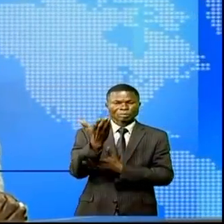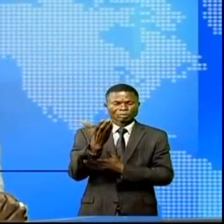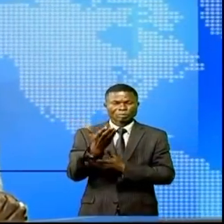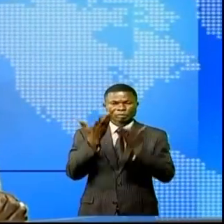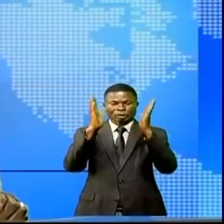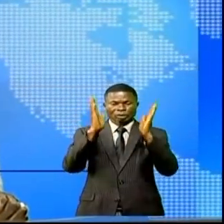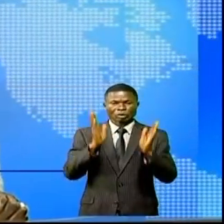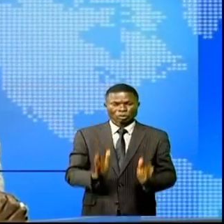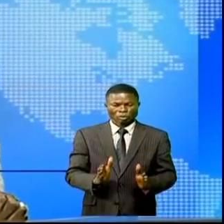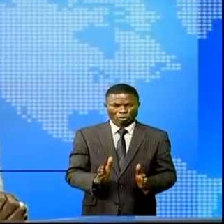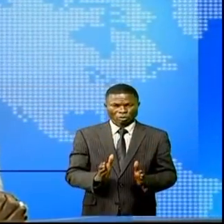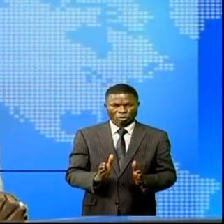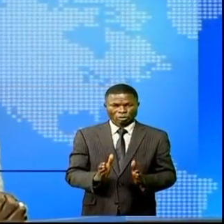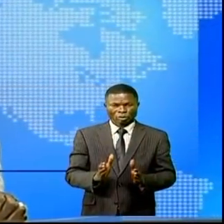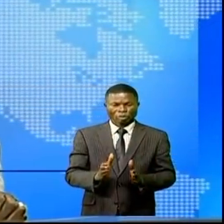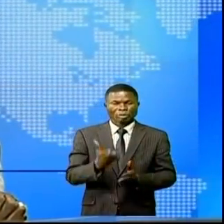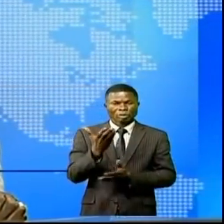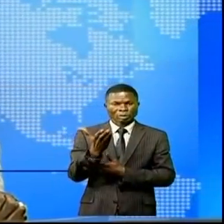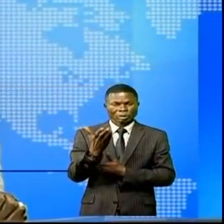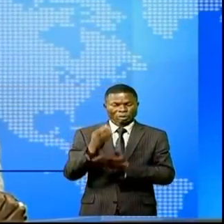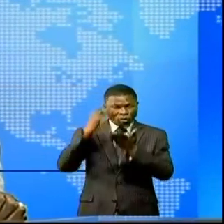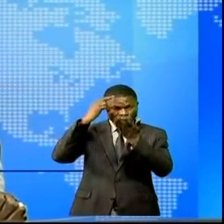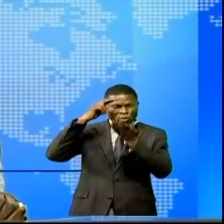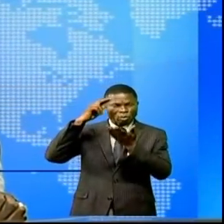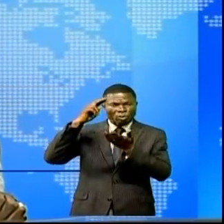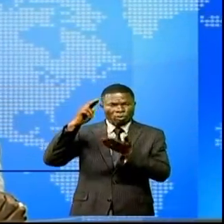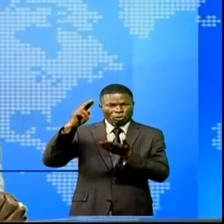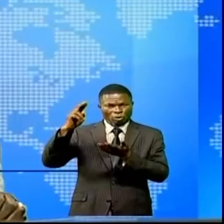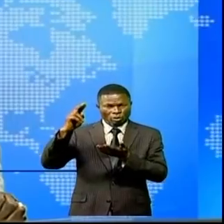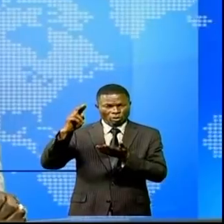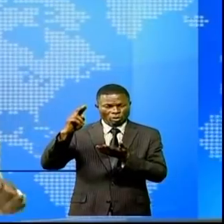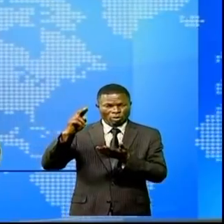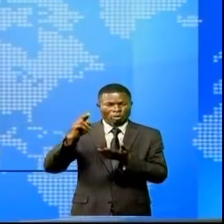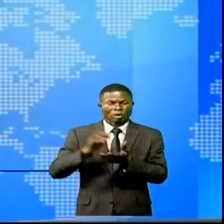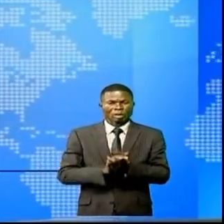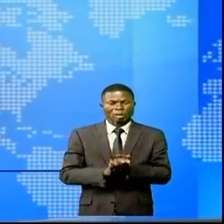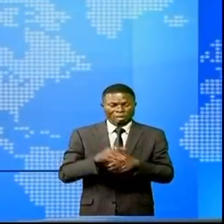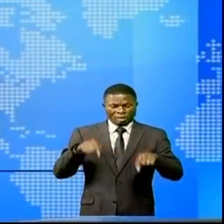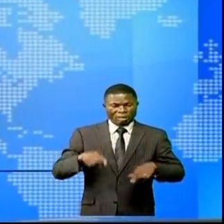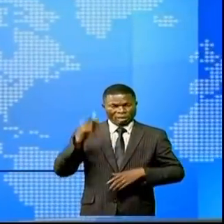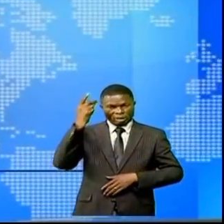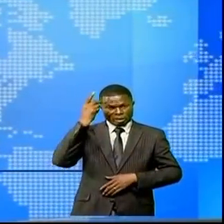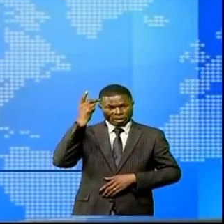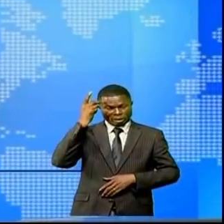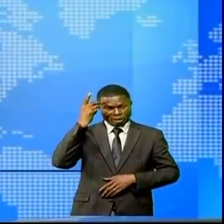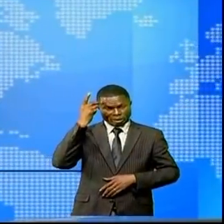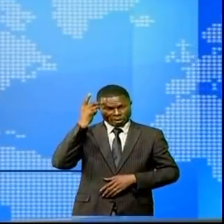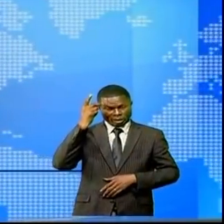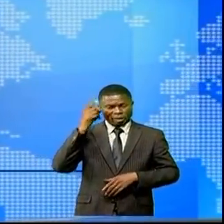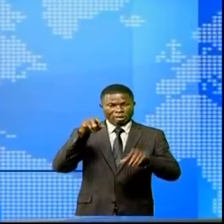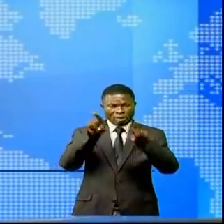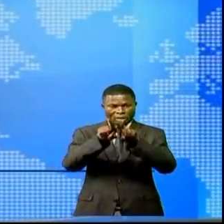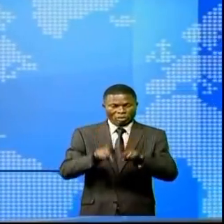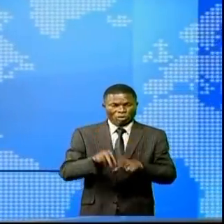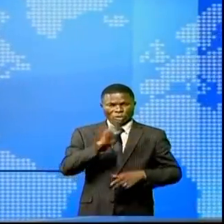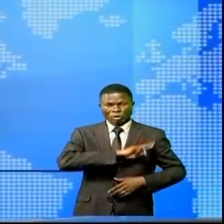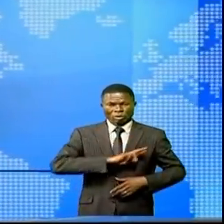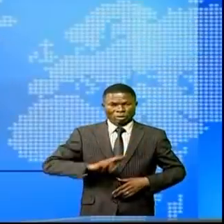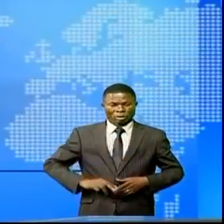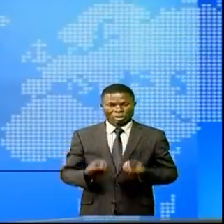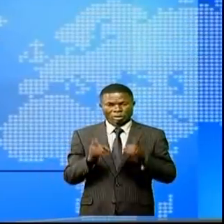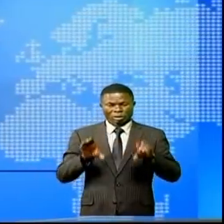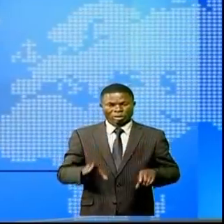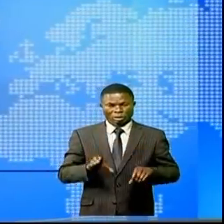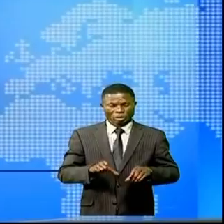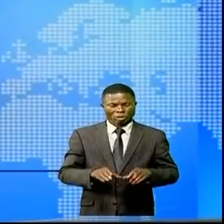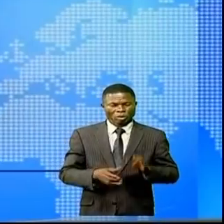sourmuets qui plaide pour l'ouverture des universités des sourmuets ici à Kinshasa et en République démocratique du Congo. Une